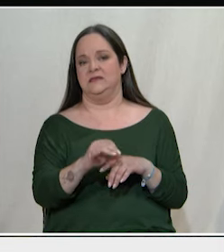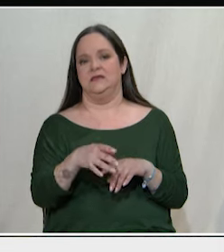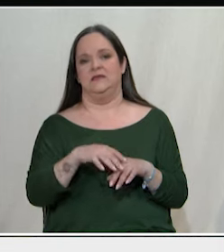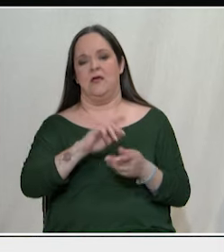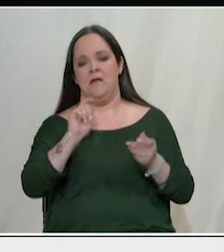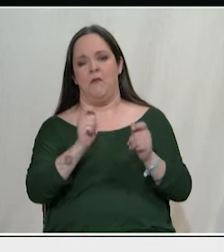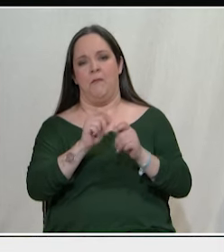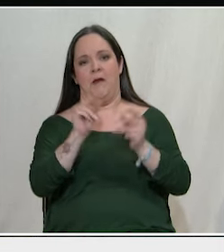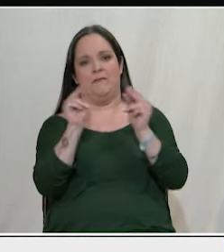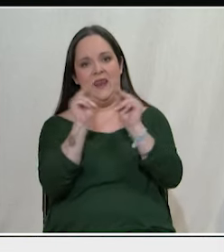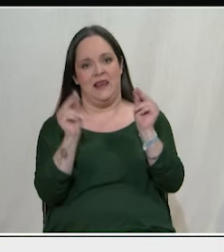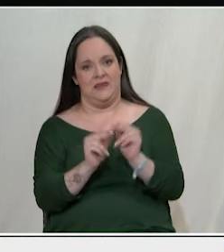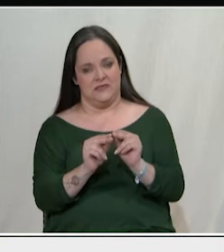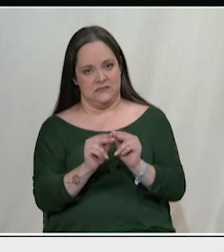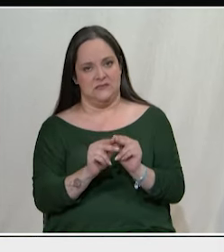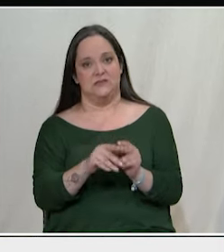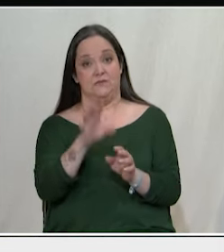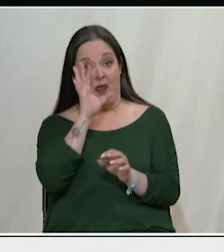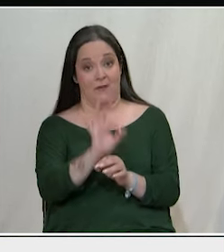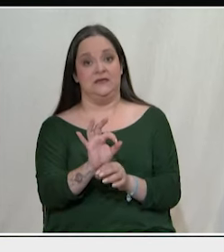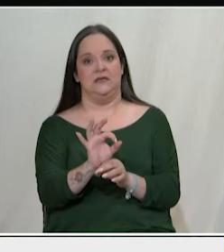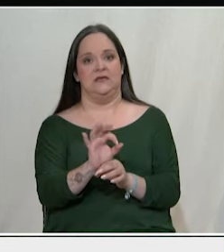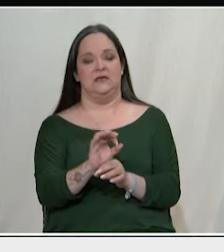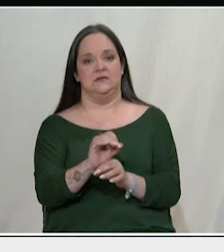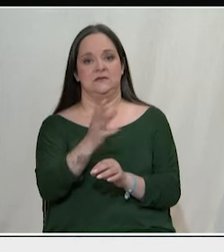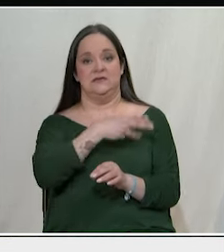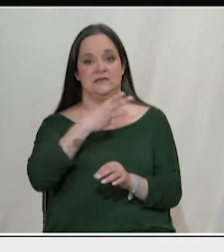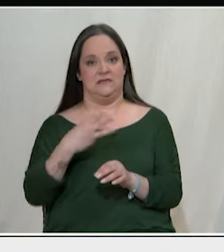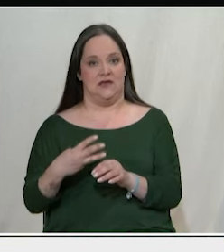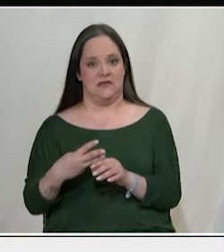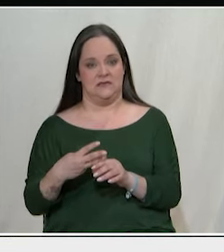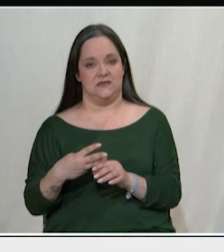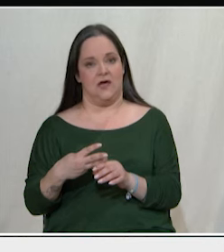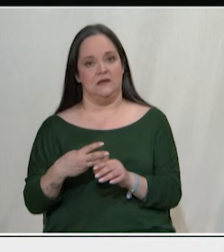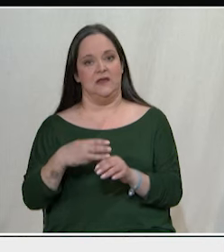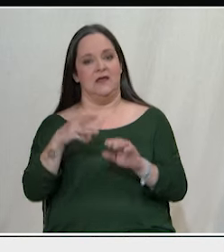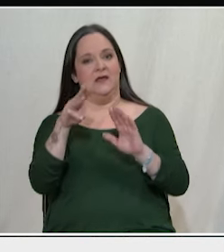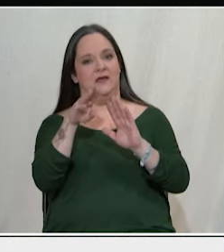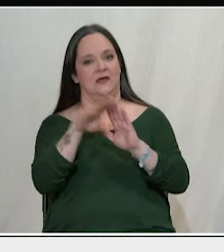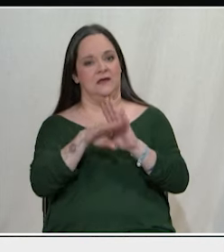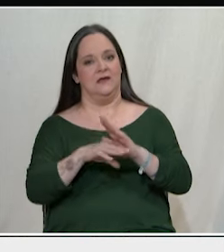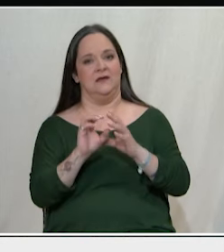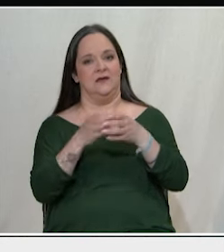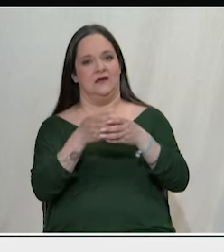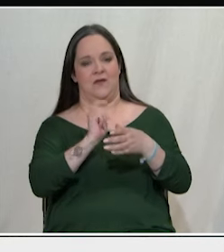όπως του ΣΥΡΙΖΑ ή τα σχήματα που προέκυψαν